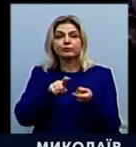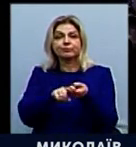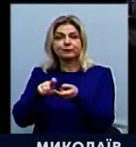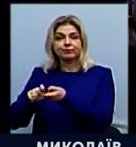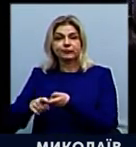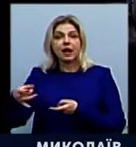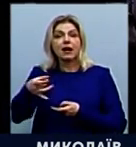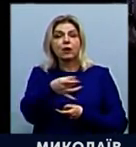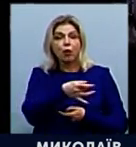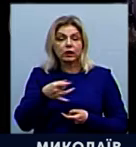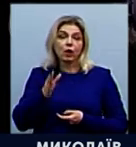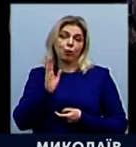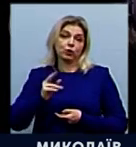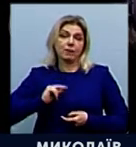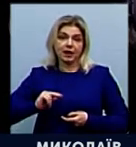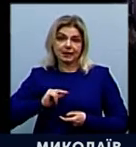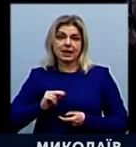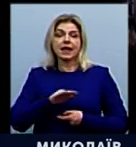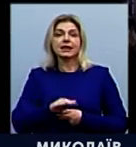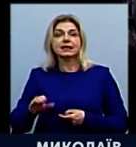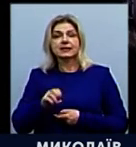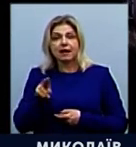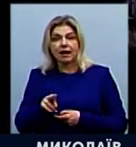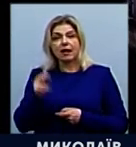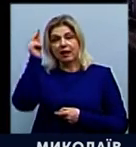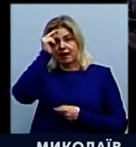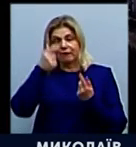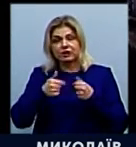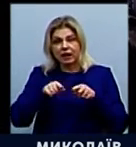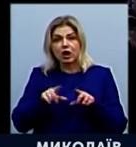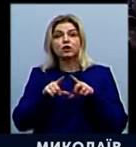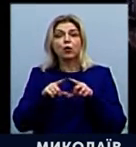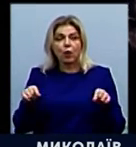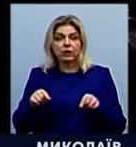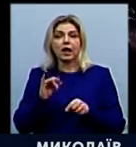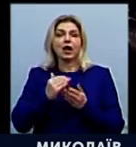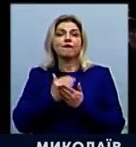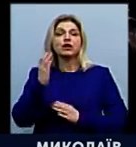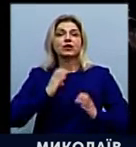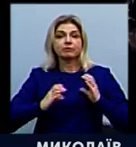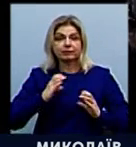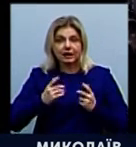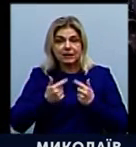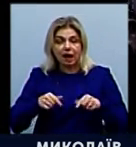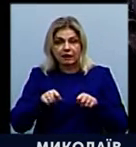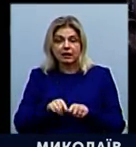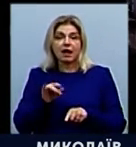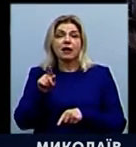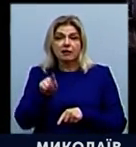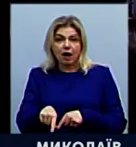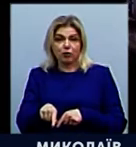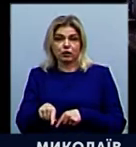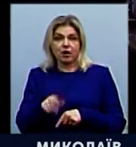Будуть працювати з дитсадків, навчальних закладів, школ, вищих навчальних закладів, а також навіть